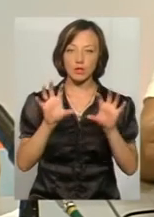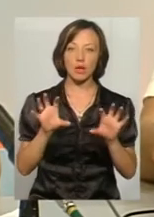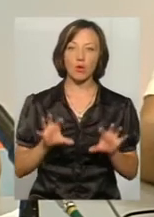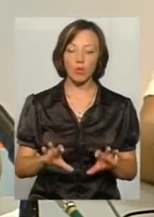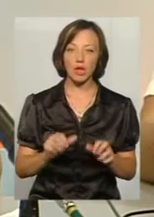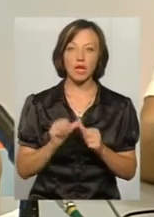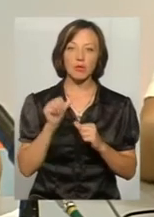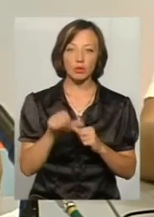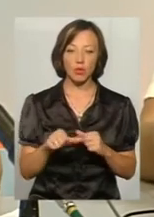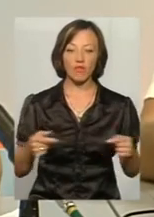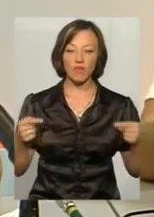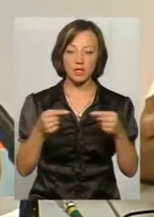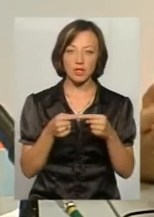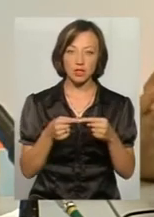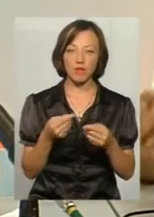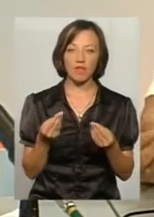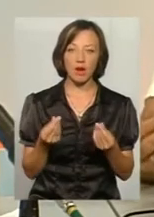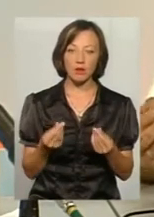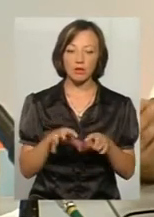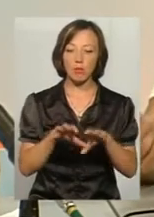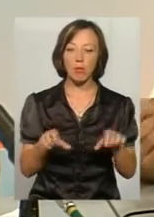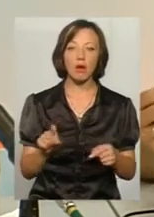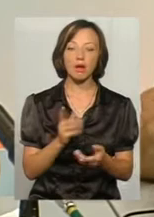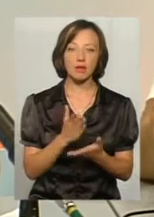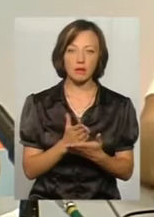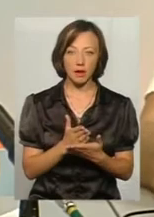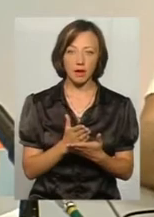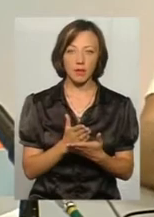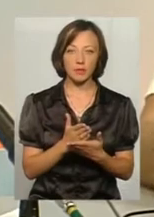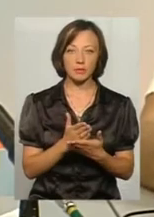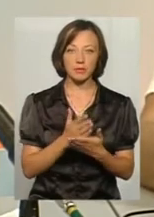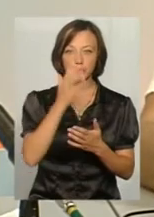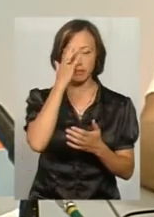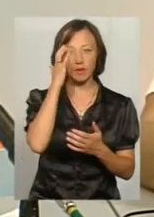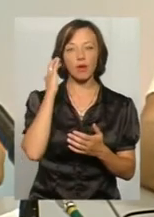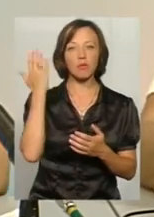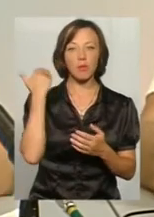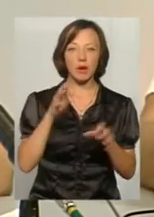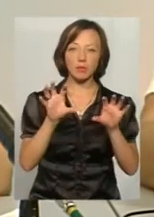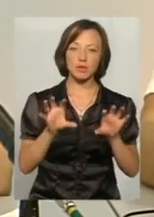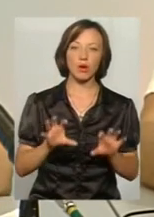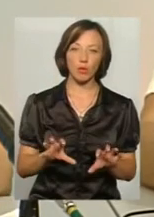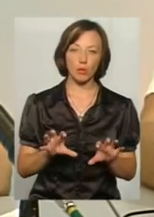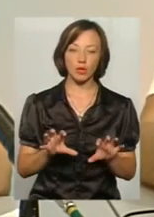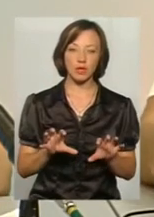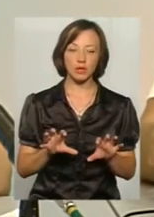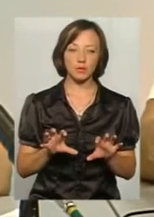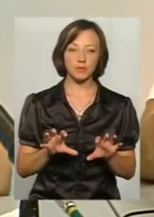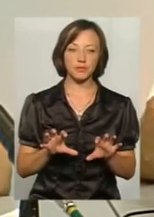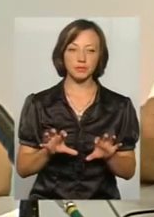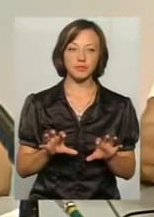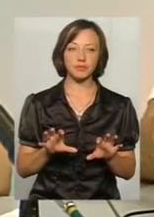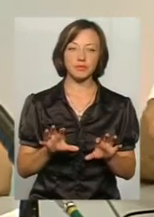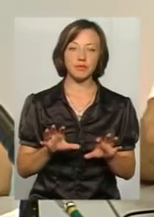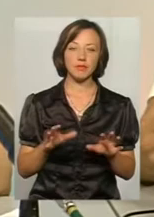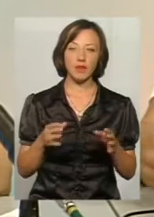Крім того, визначення вартості майна. Що стосується, в попередньому законі, в